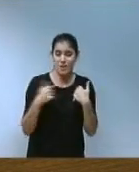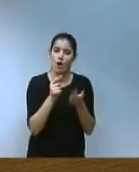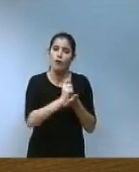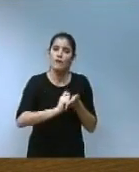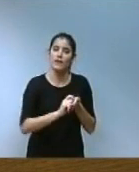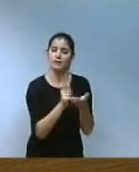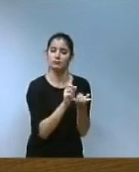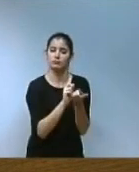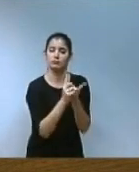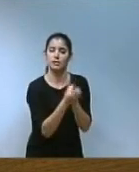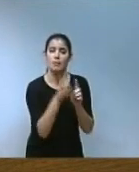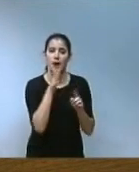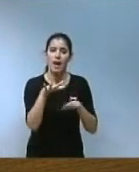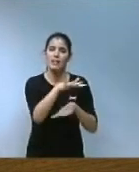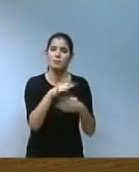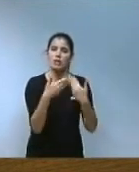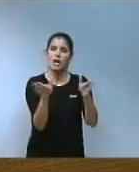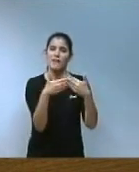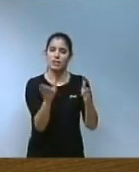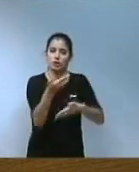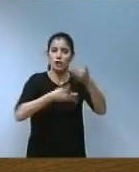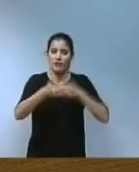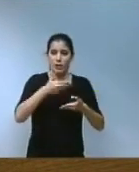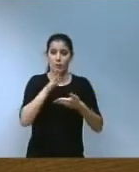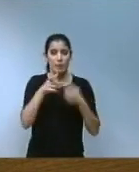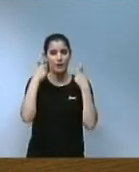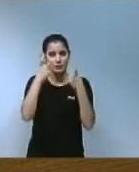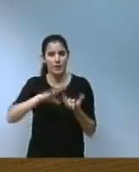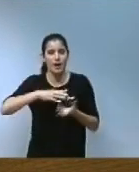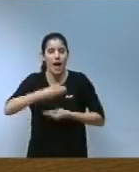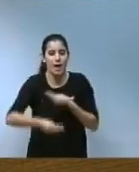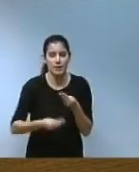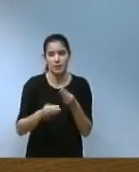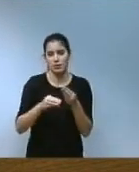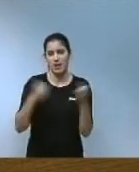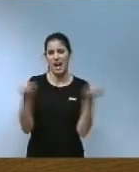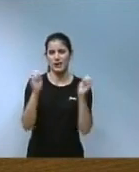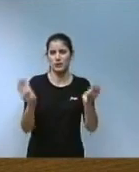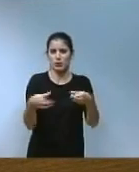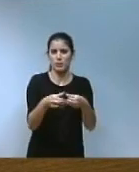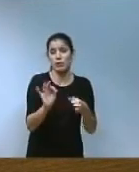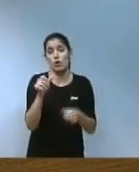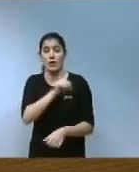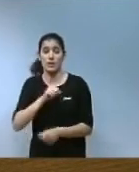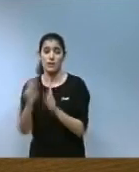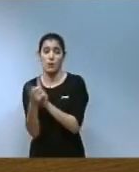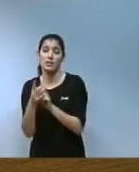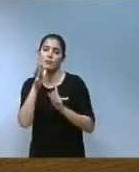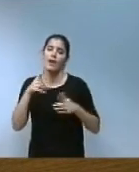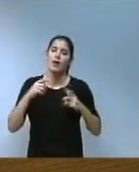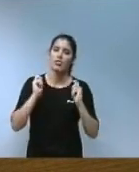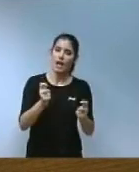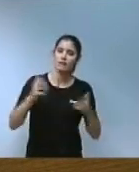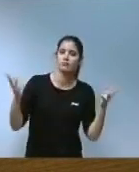de poder comptar amb espais oberts de col·laboració per a la realització d'accions grupals i individuals on es facilita la difusió de la